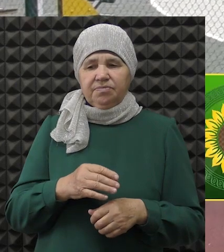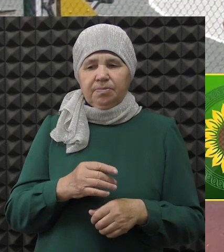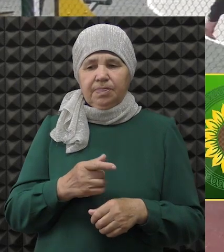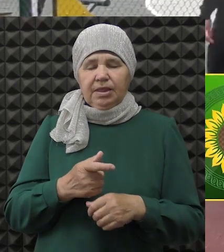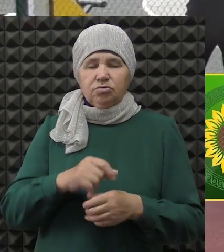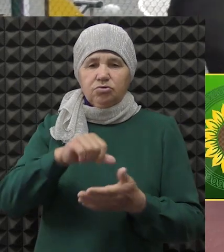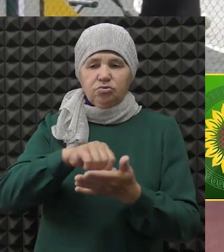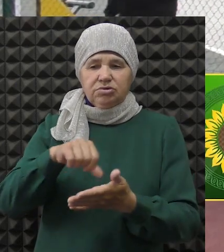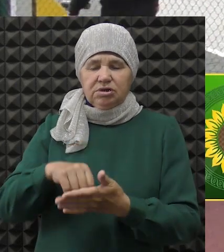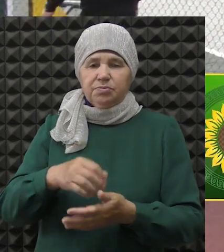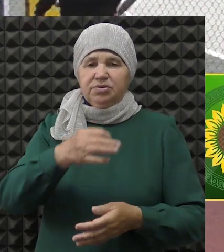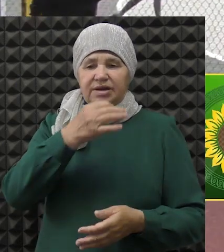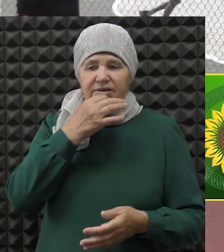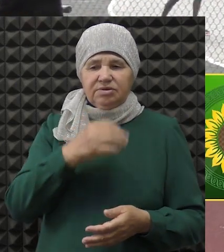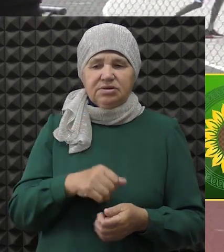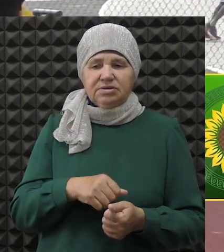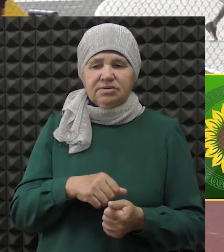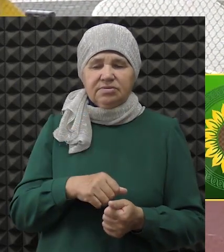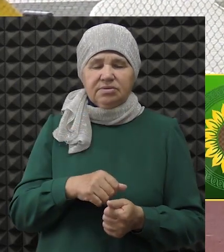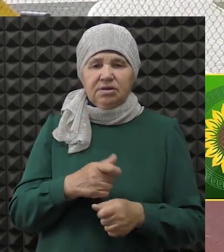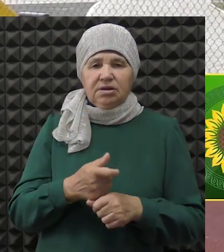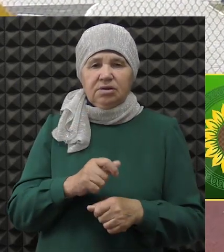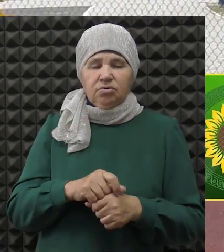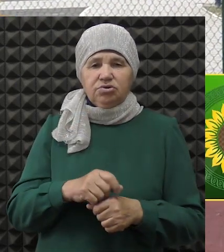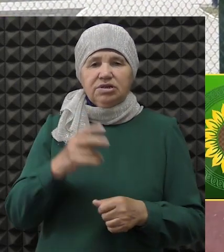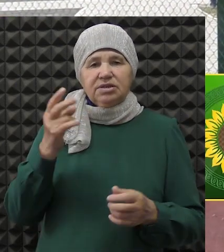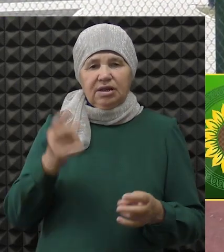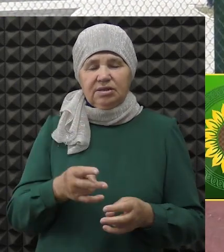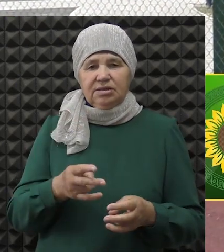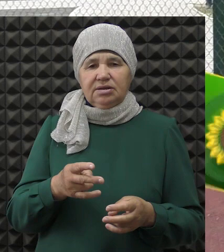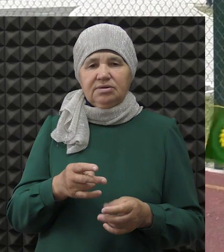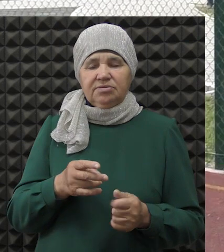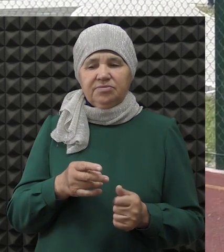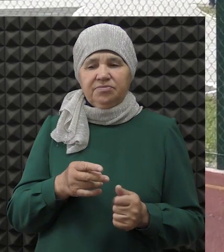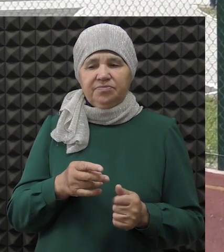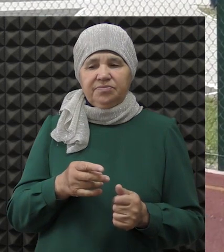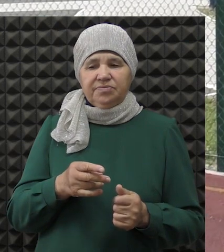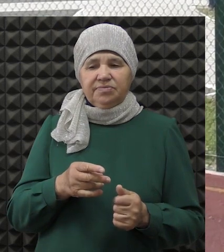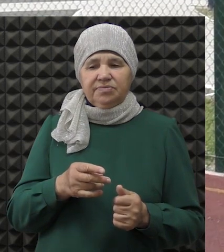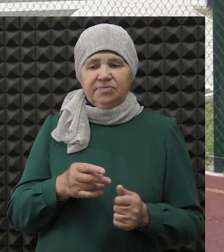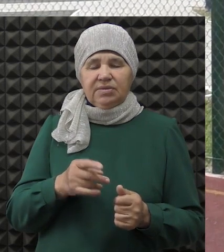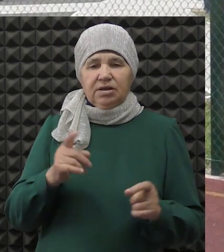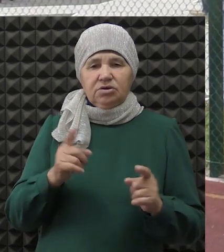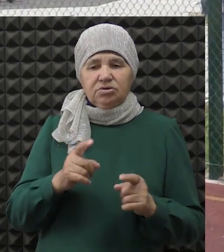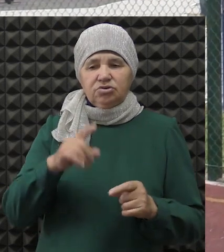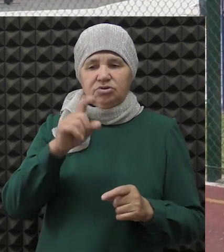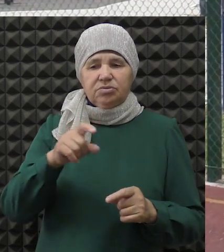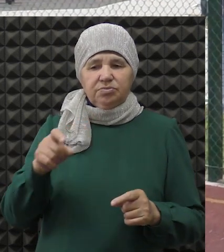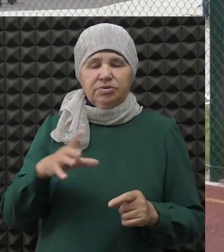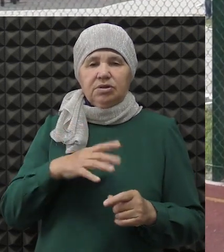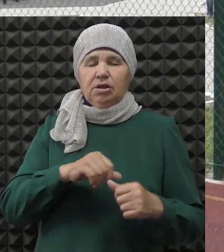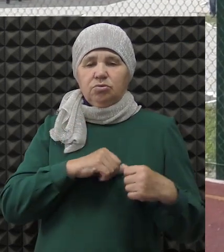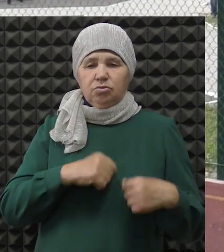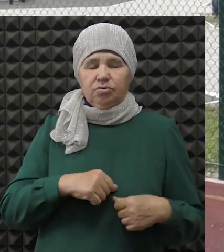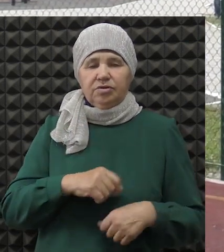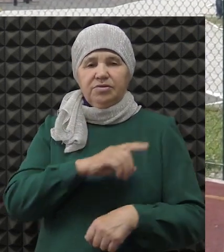Прошлый турнир мы тоже участвовали, мне понравилось. Это очень надо, потому что, как сказать, чтобы человек